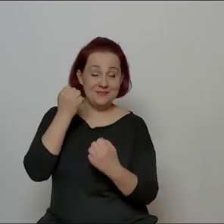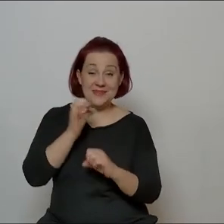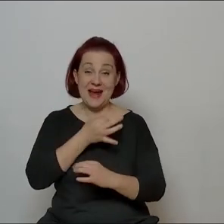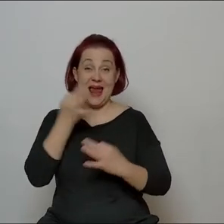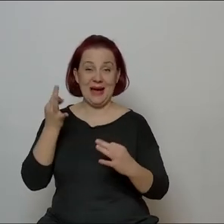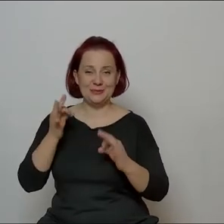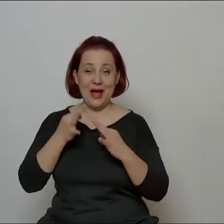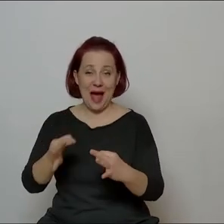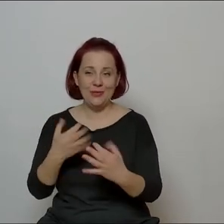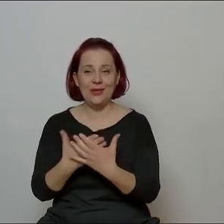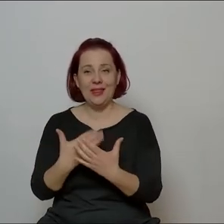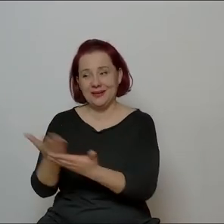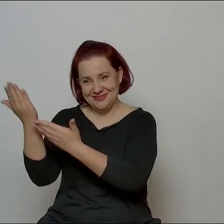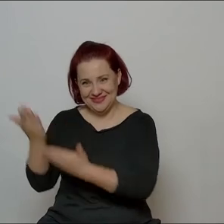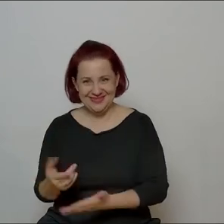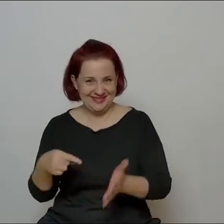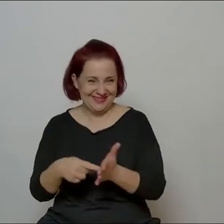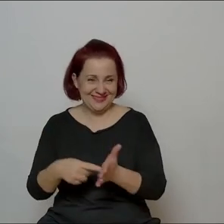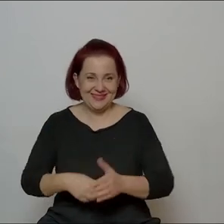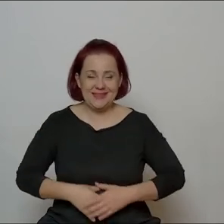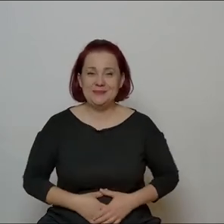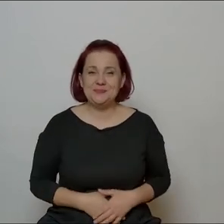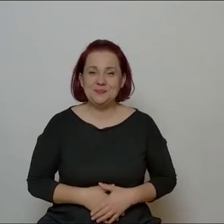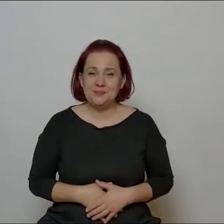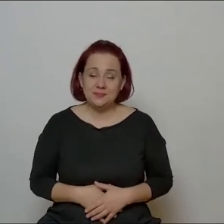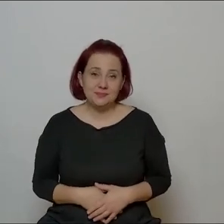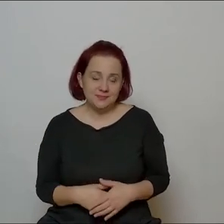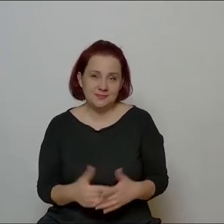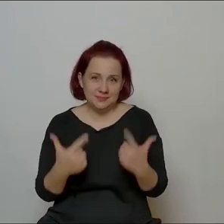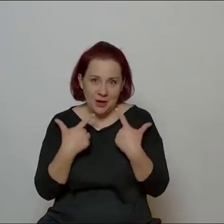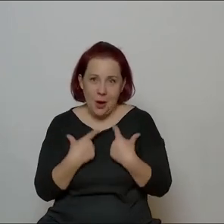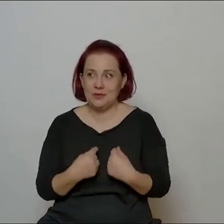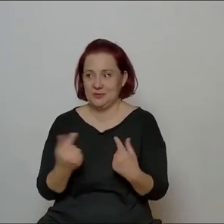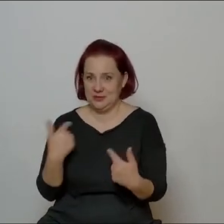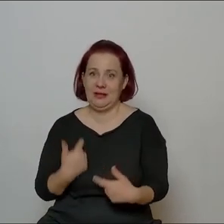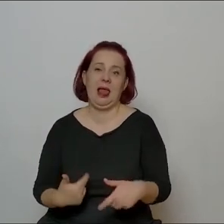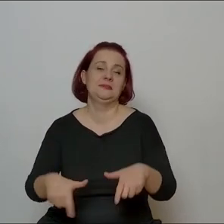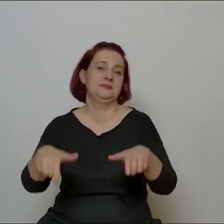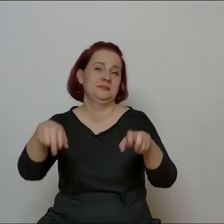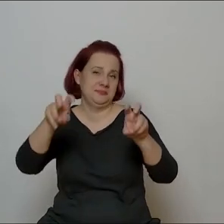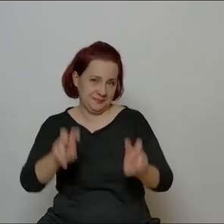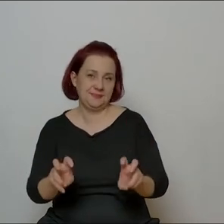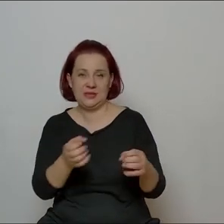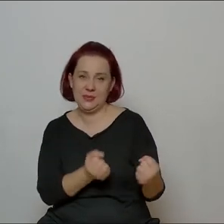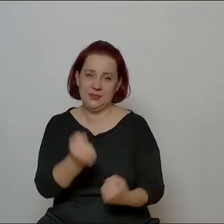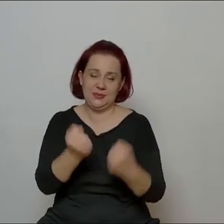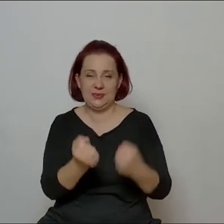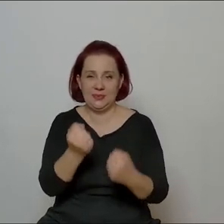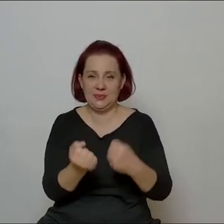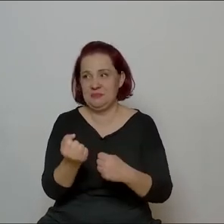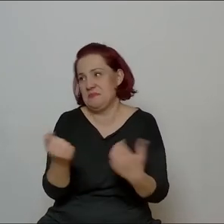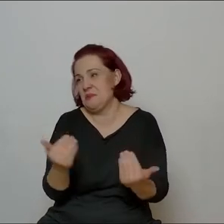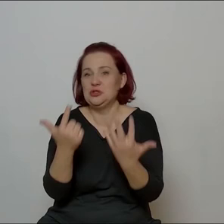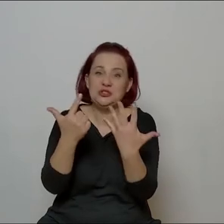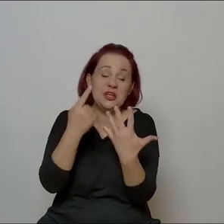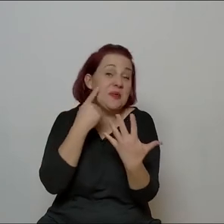lepszym autem od tego Poloneza wtedy, w tej Filharmonii Krakowskiej. I osobiście go zawiozłam. No minut rozmowy było może